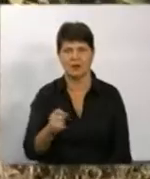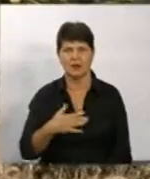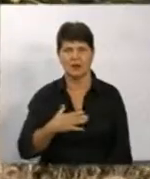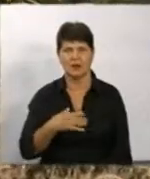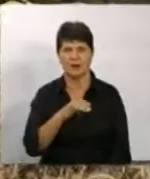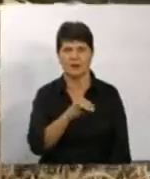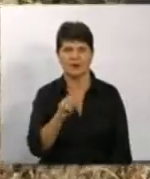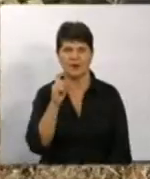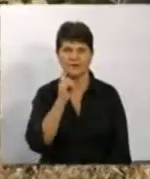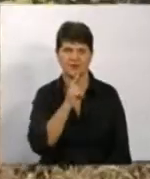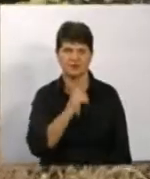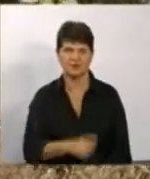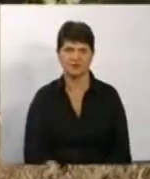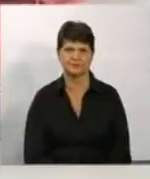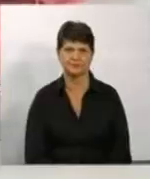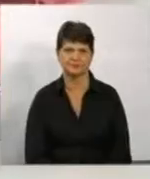на Суспільному. Вінниччина.